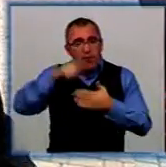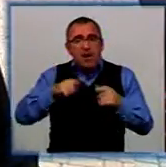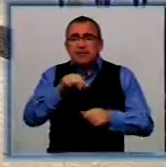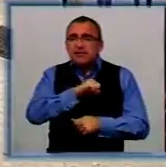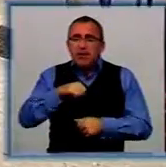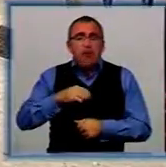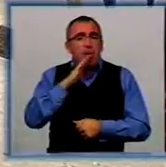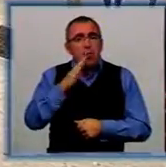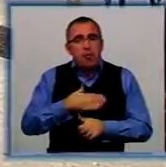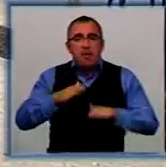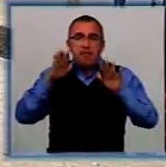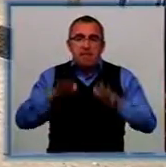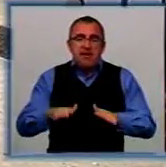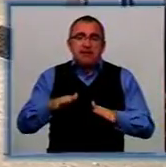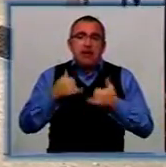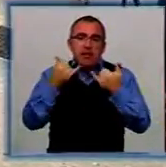найбільше місто для віддіху александрійця.